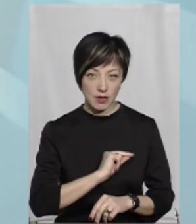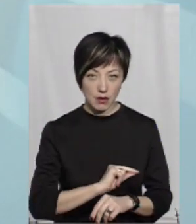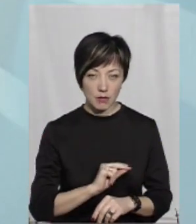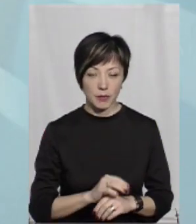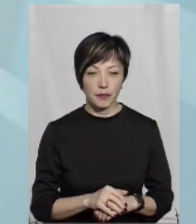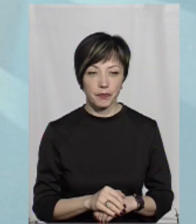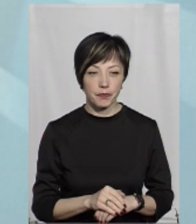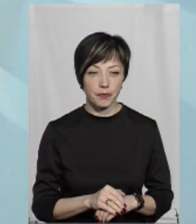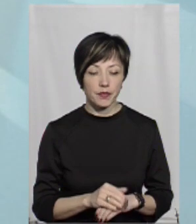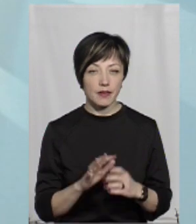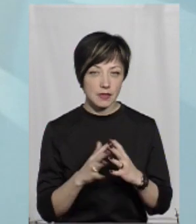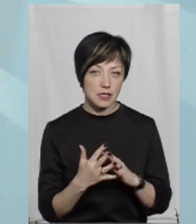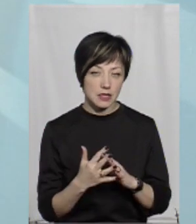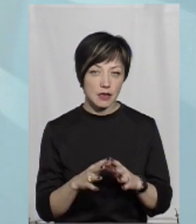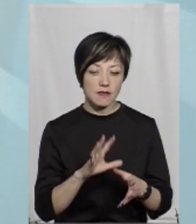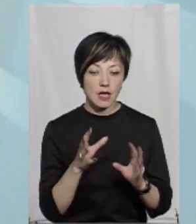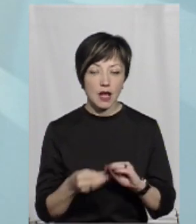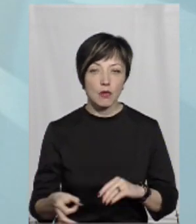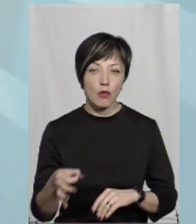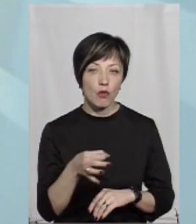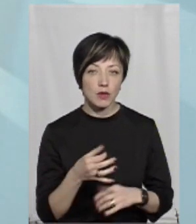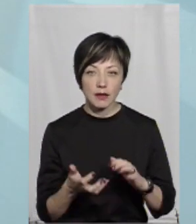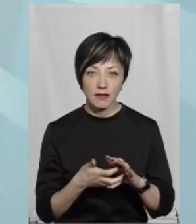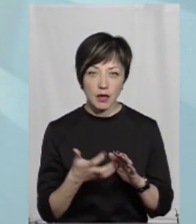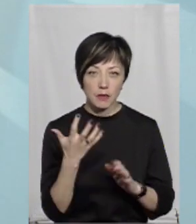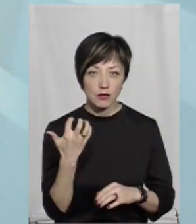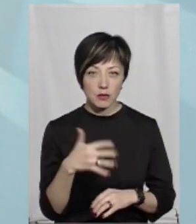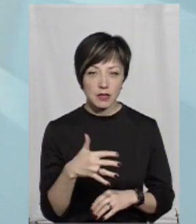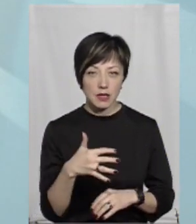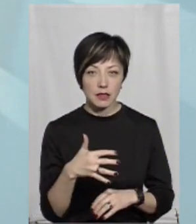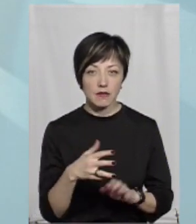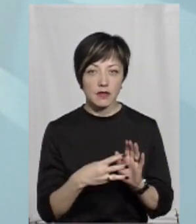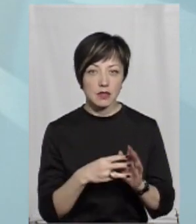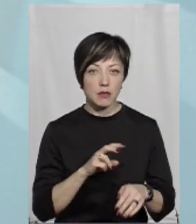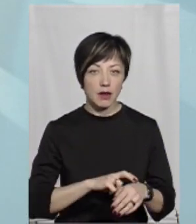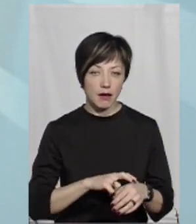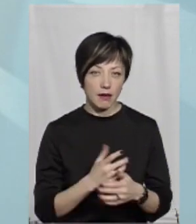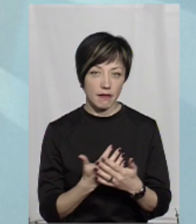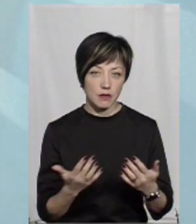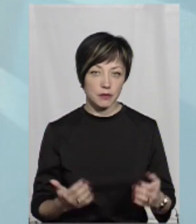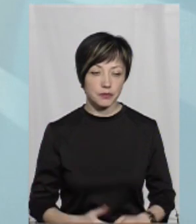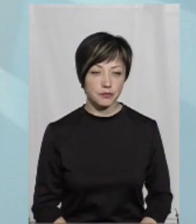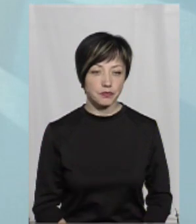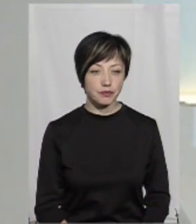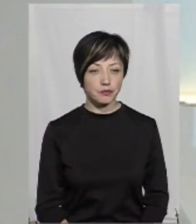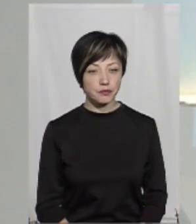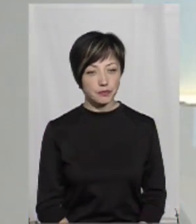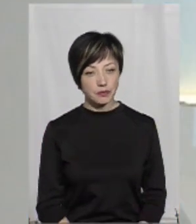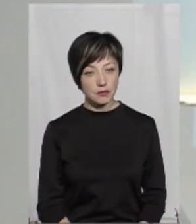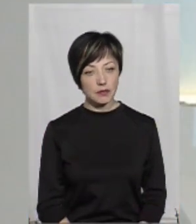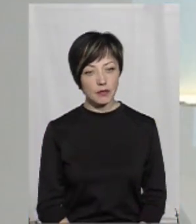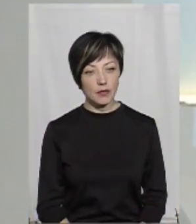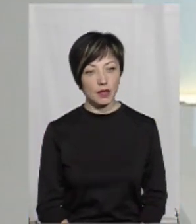79% в селі. Взагалі по області на сьогодні не вистачає 558 лікарів. А чи